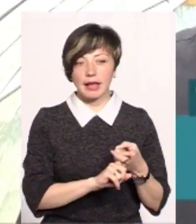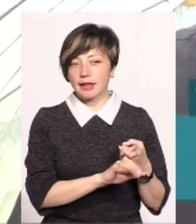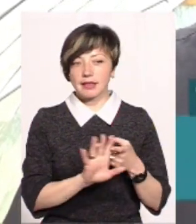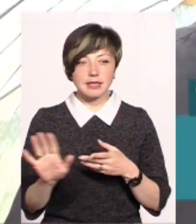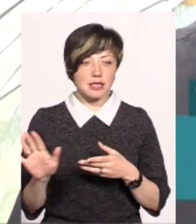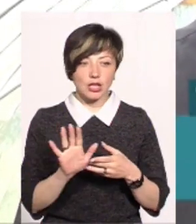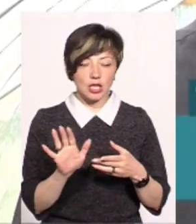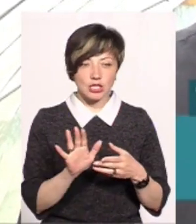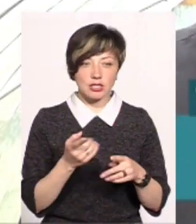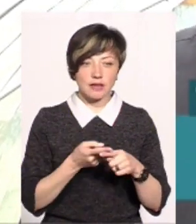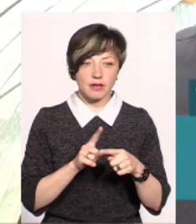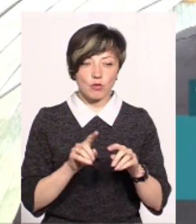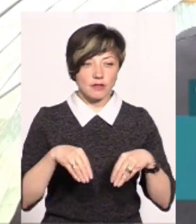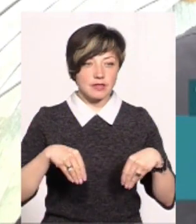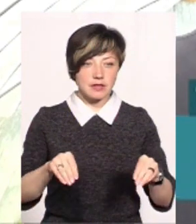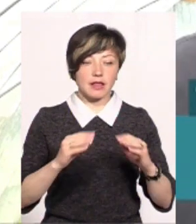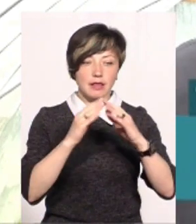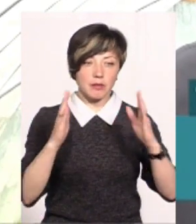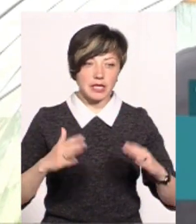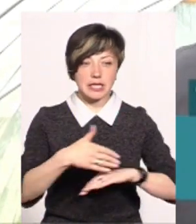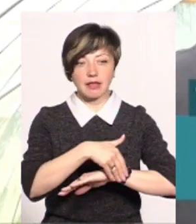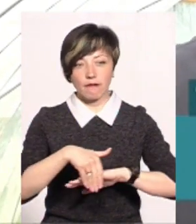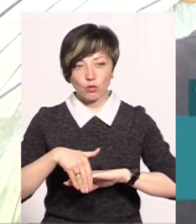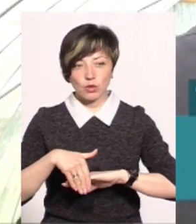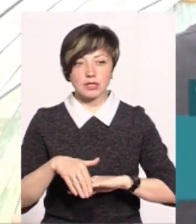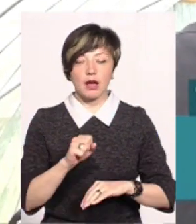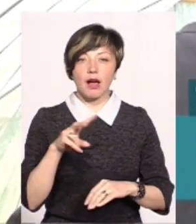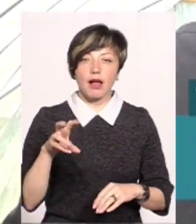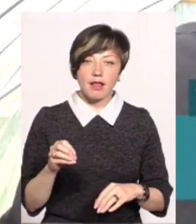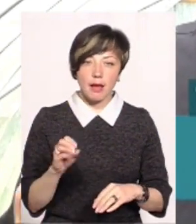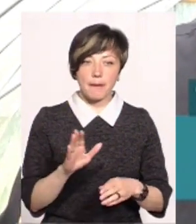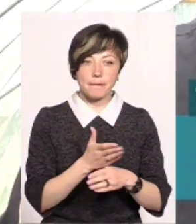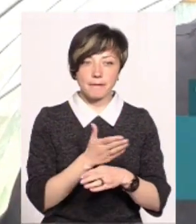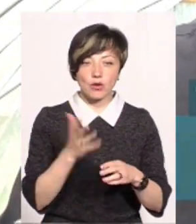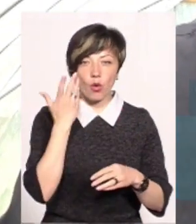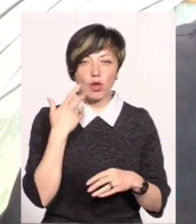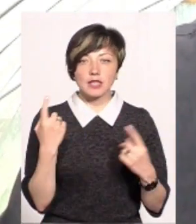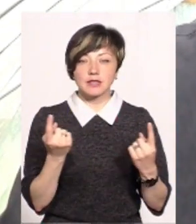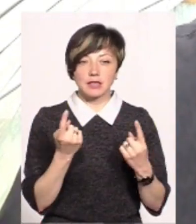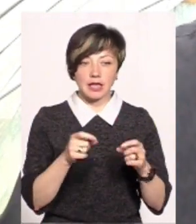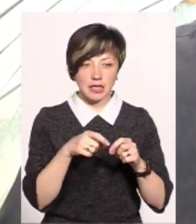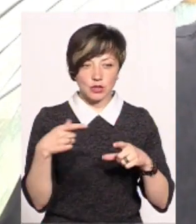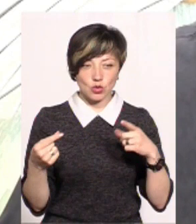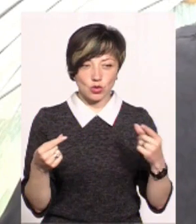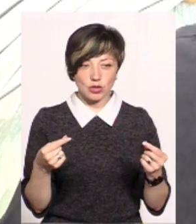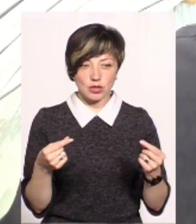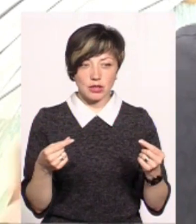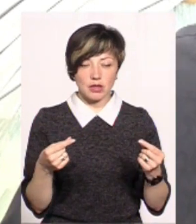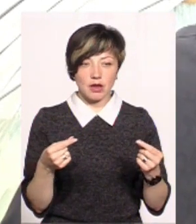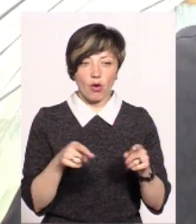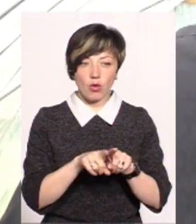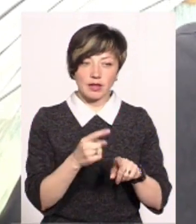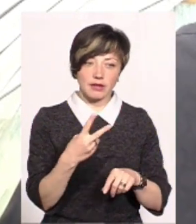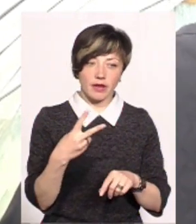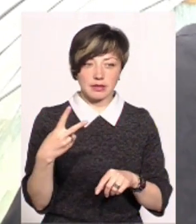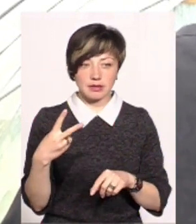запилення, можна висівати і в теплиці, і на вулиці, але між листочками, коли звичайних огірків один